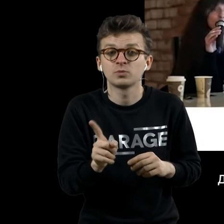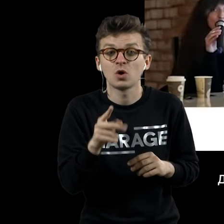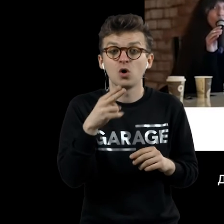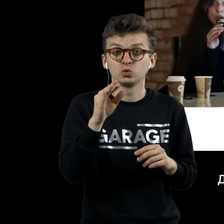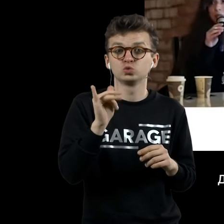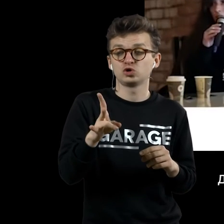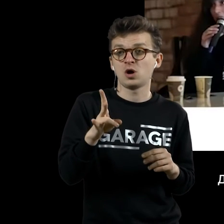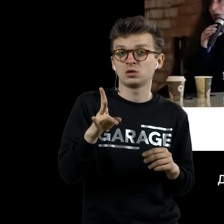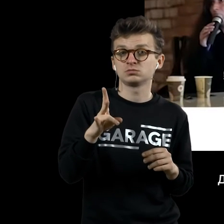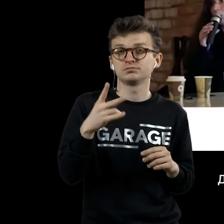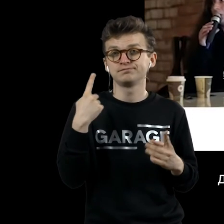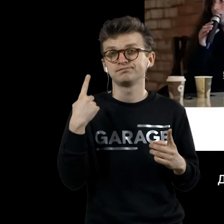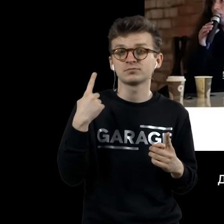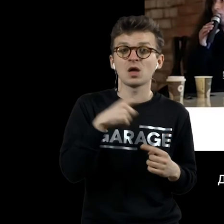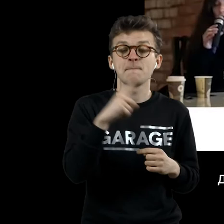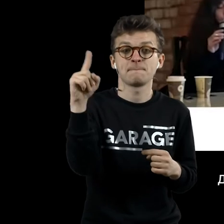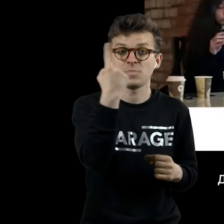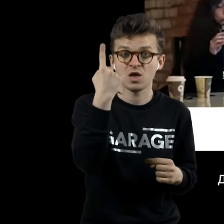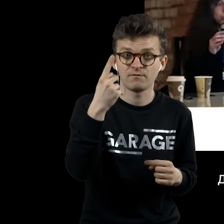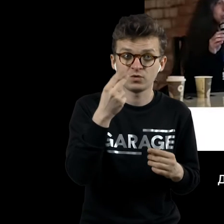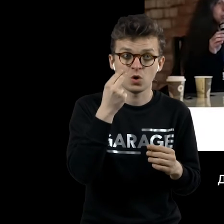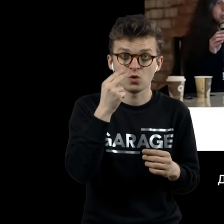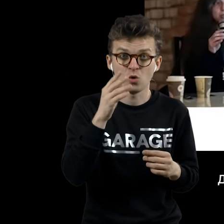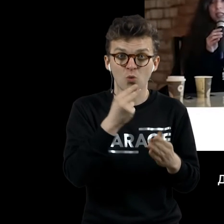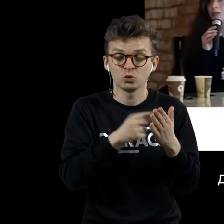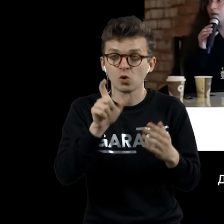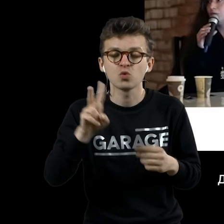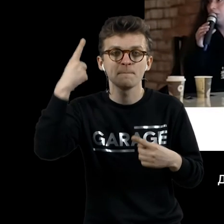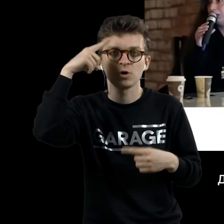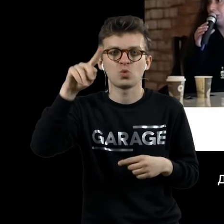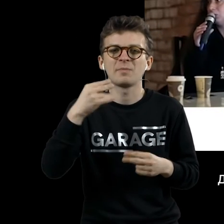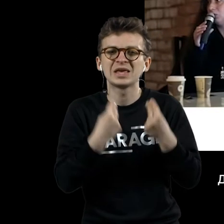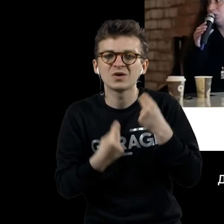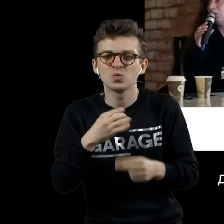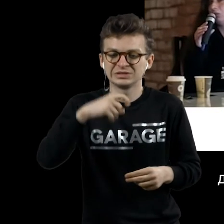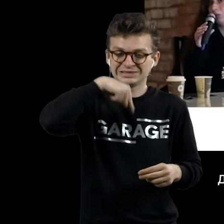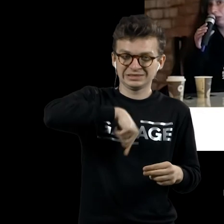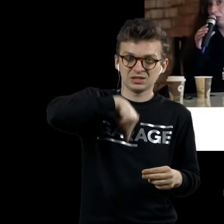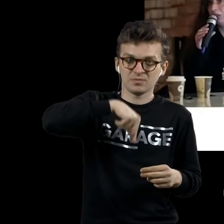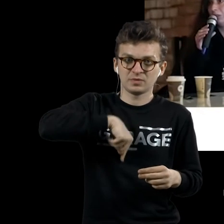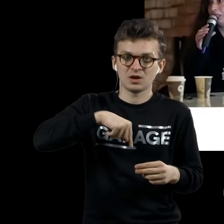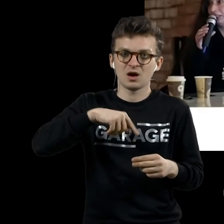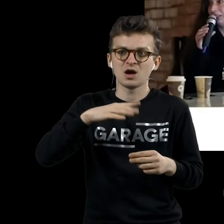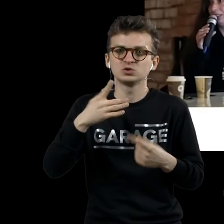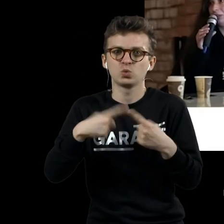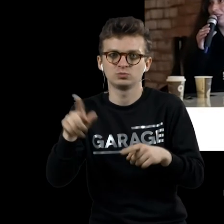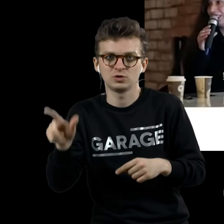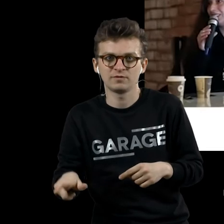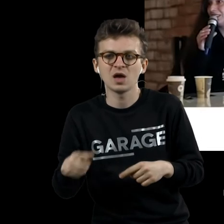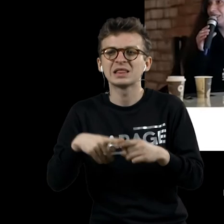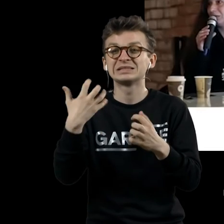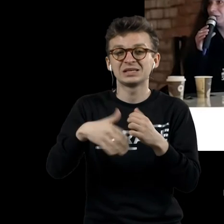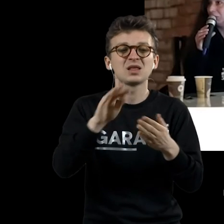– первый художник, который придумывает игру с альтер-эго. Придумывает себе другого. Это было принято среди